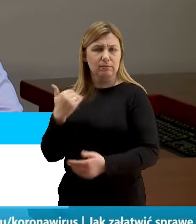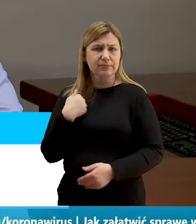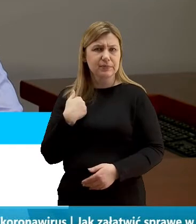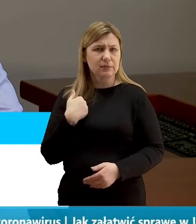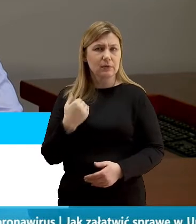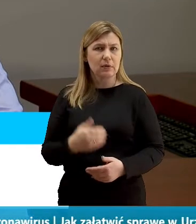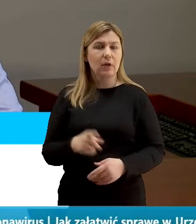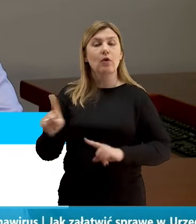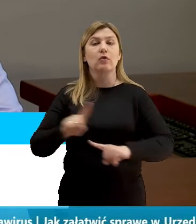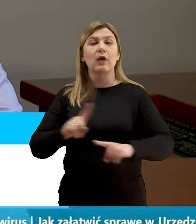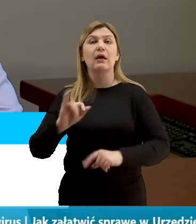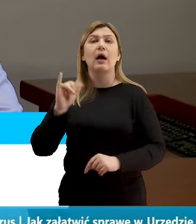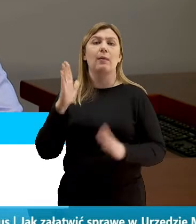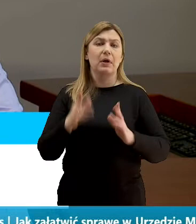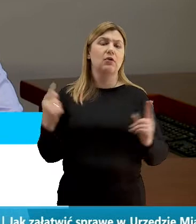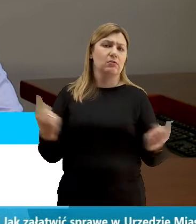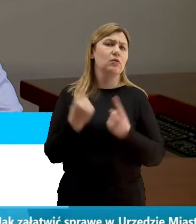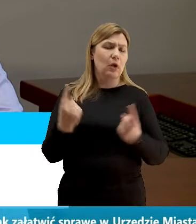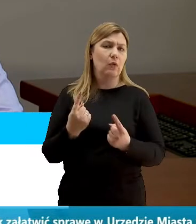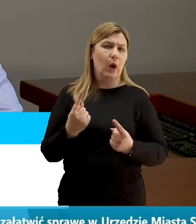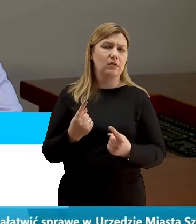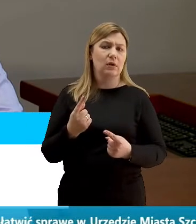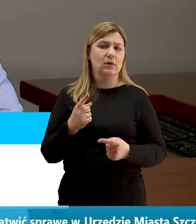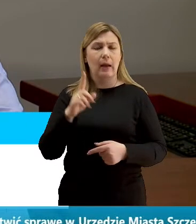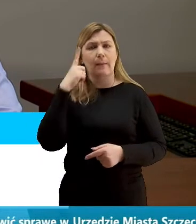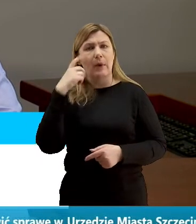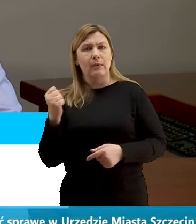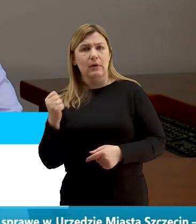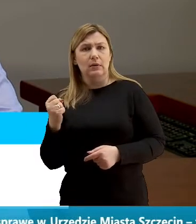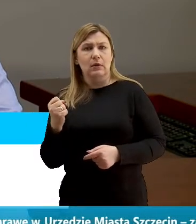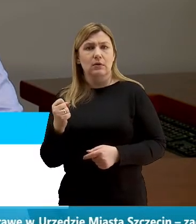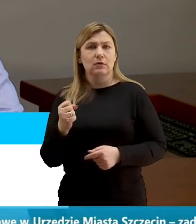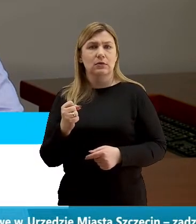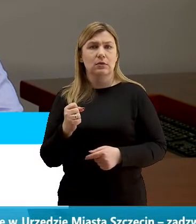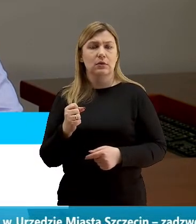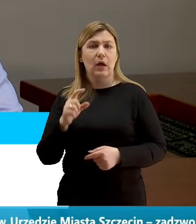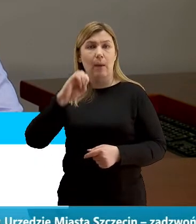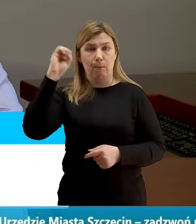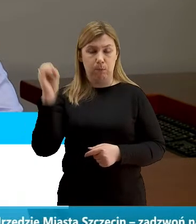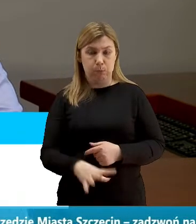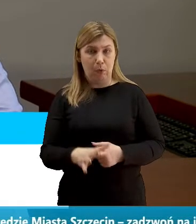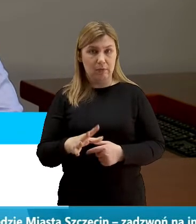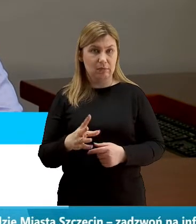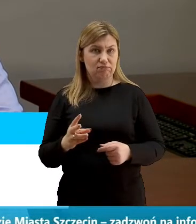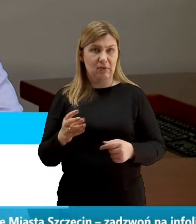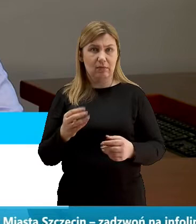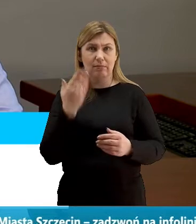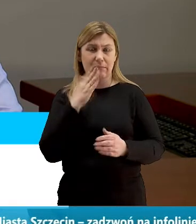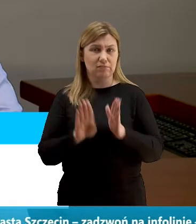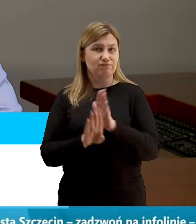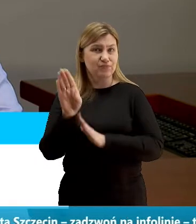zależności od rozwoju sytuacji, pamiętajmy, że jeżeli ona się pogorszyłaby się w sposób istotny, wówczas z całą pewnością